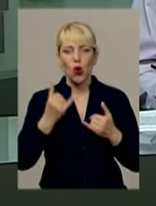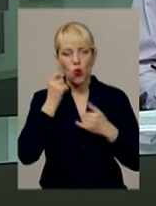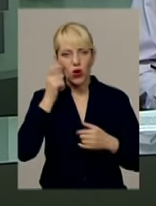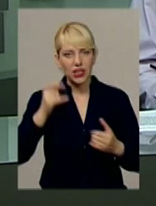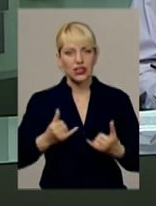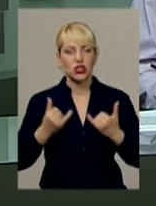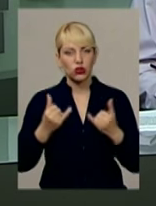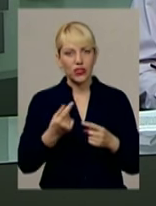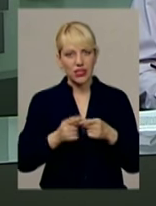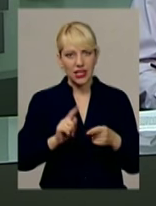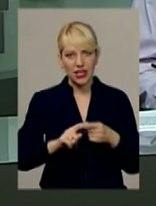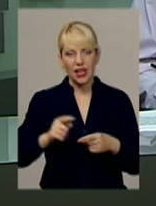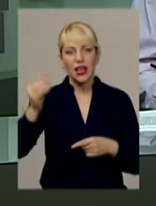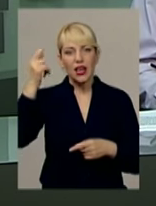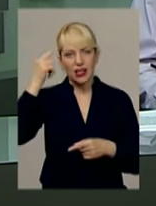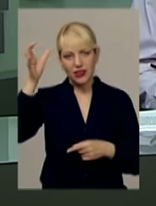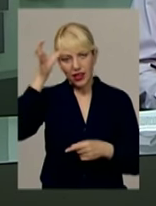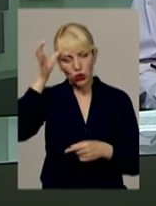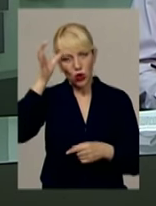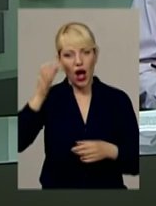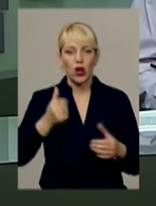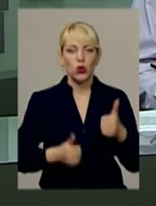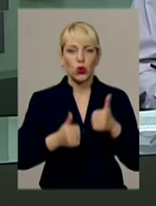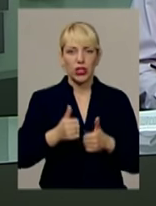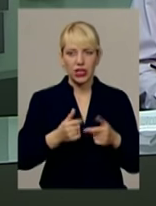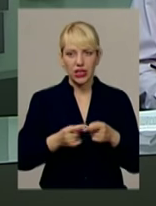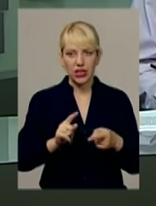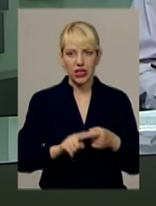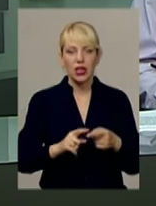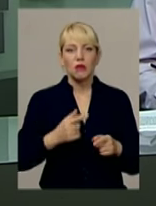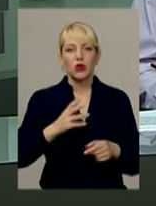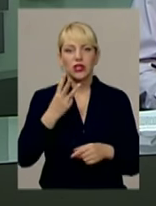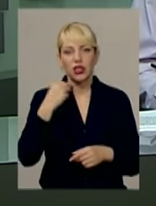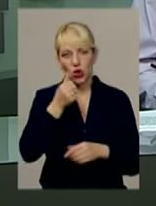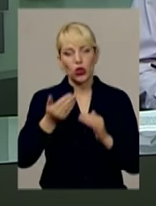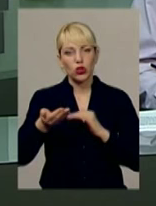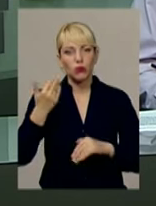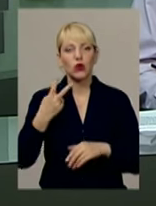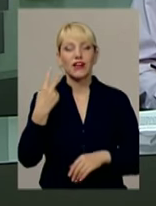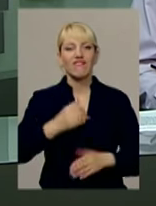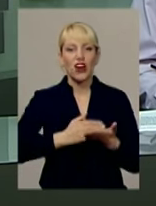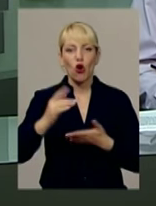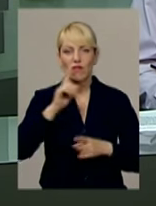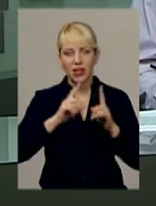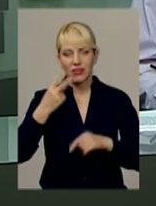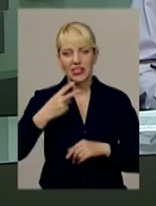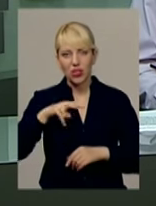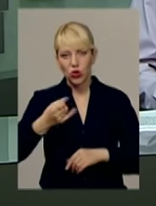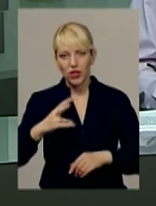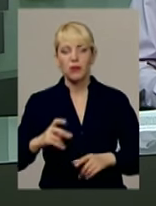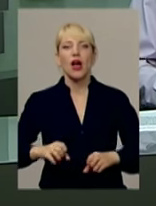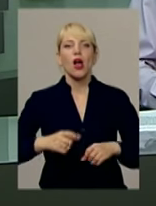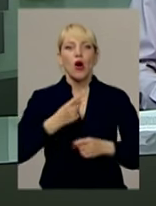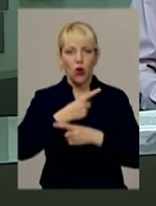інтелектуальної гри долучились до святкувань лише три роки тому, коли Верховна Рада проголосила 20 липня Днем шахів в Україні.